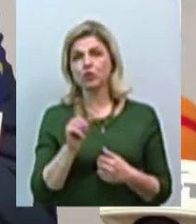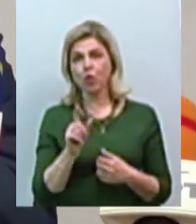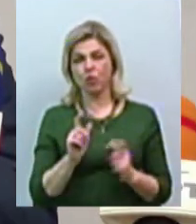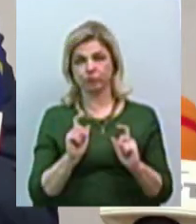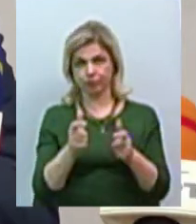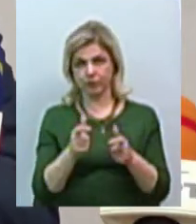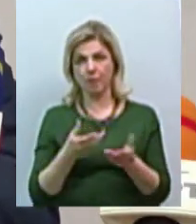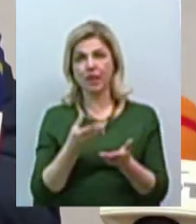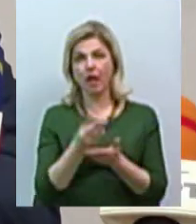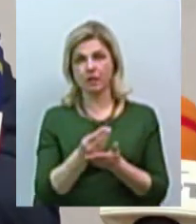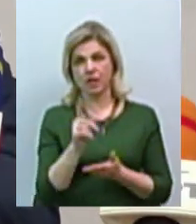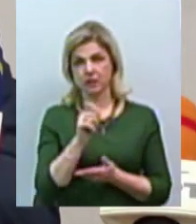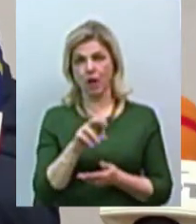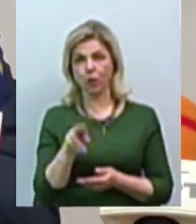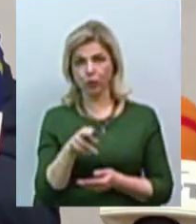за грудень.